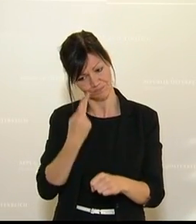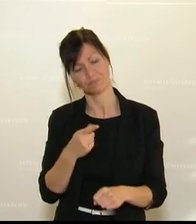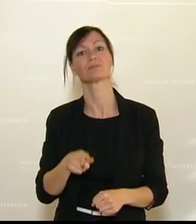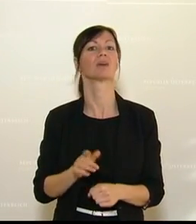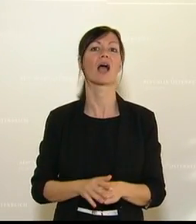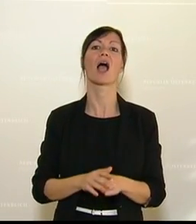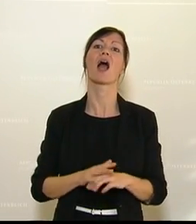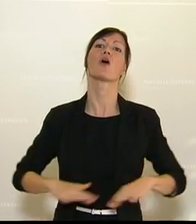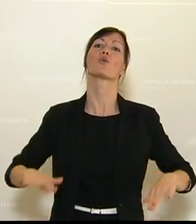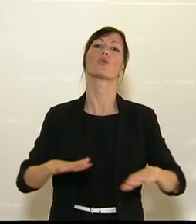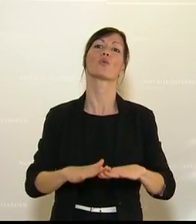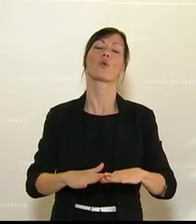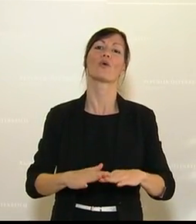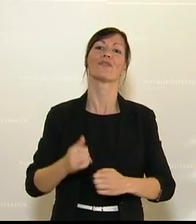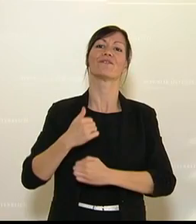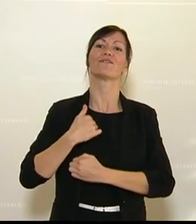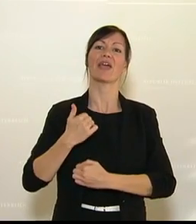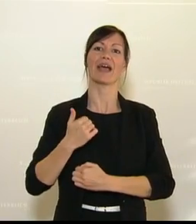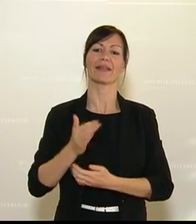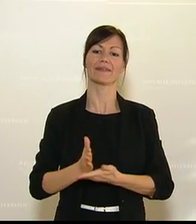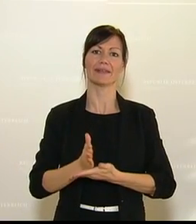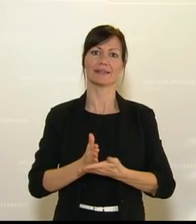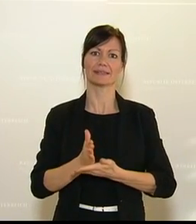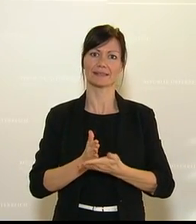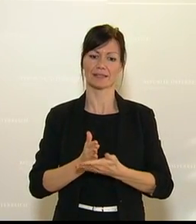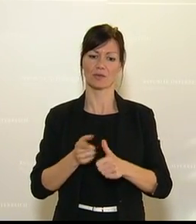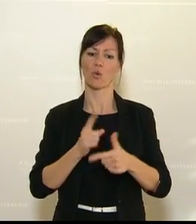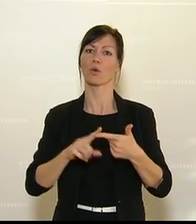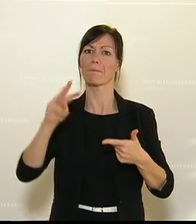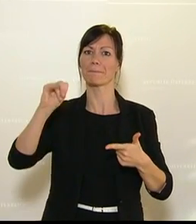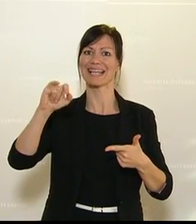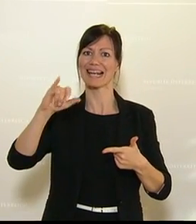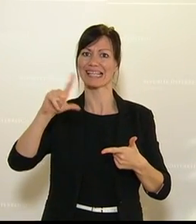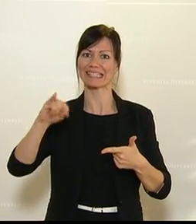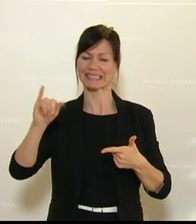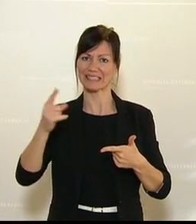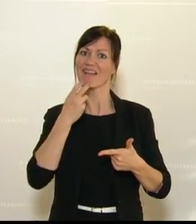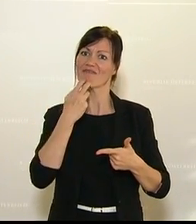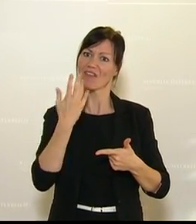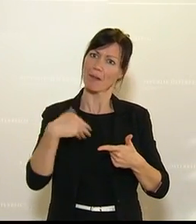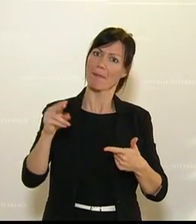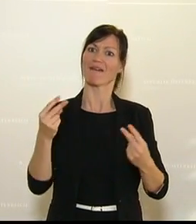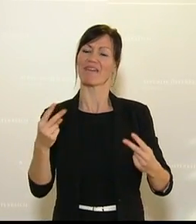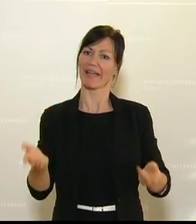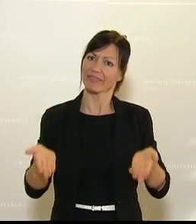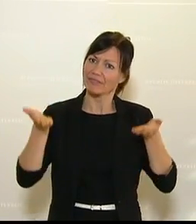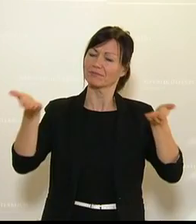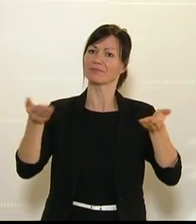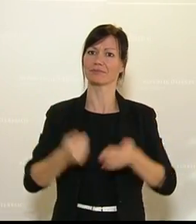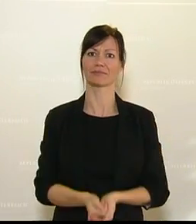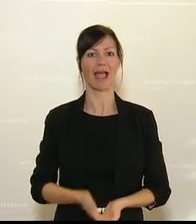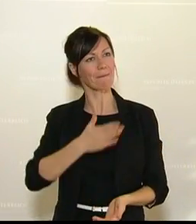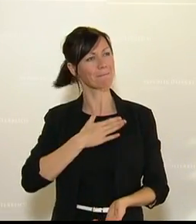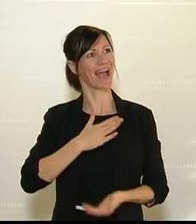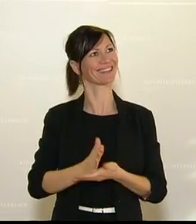Grundwehrdienst und die Miliz aufzuwerten. Das ist Teil des Regierungsprogrammes, das wir umsetzen. Unter dem Motto Mein